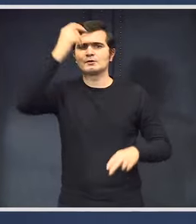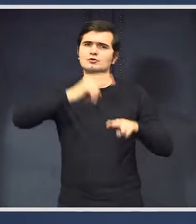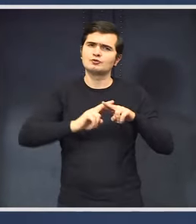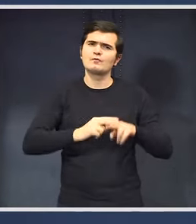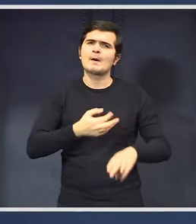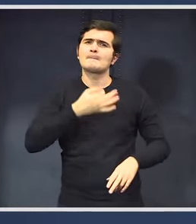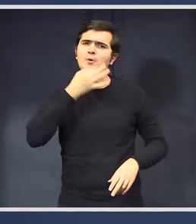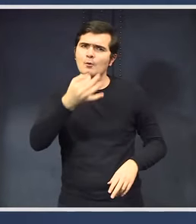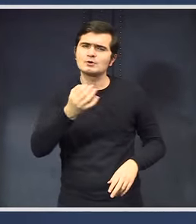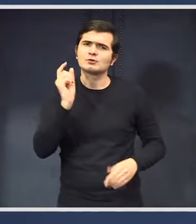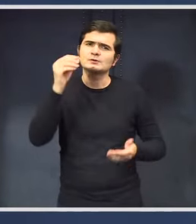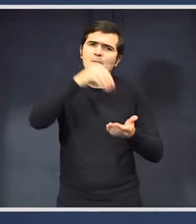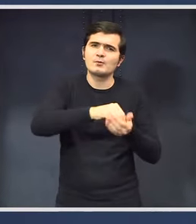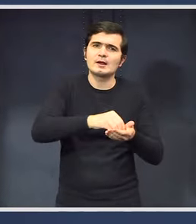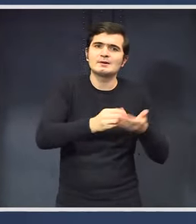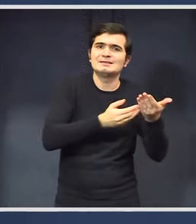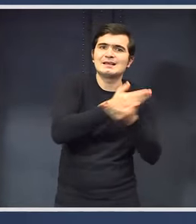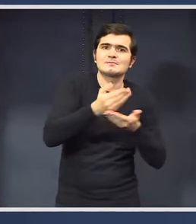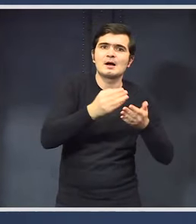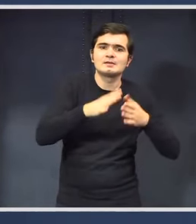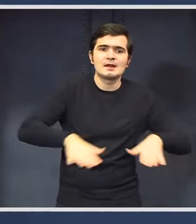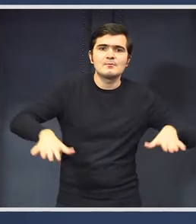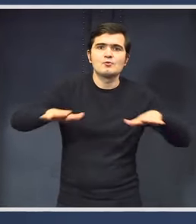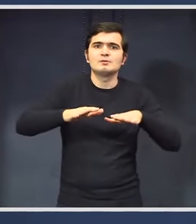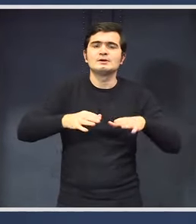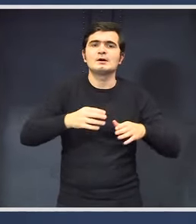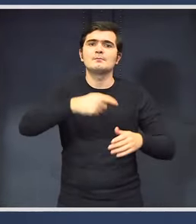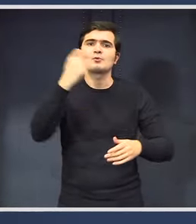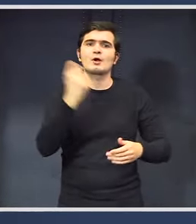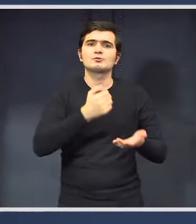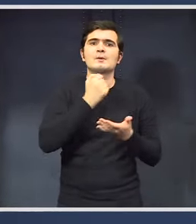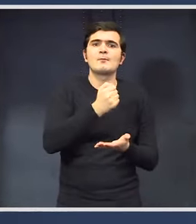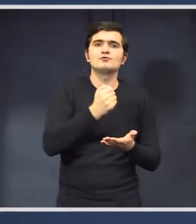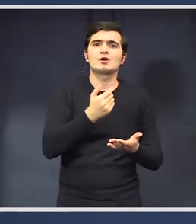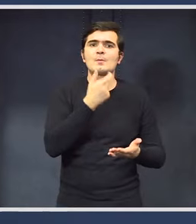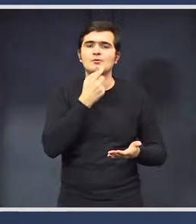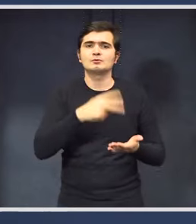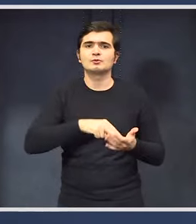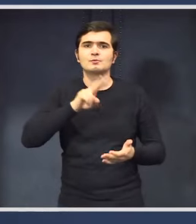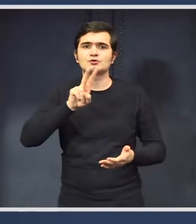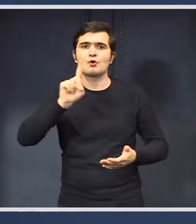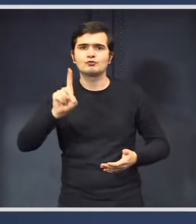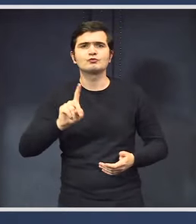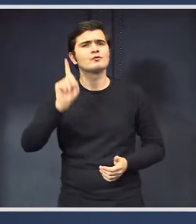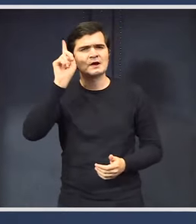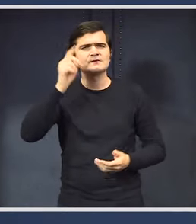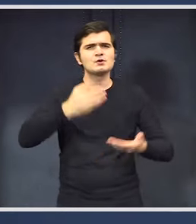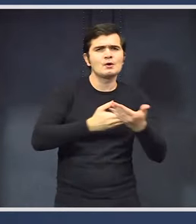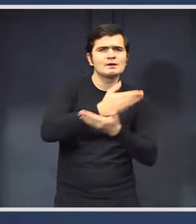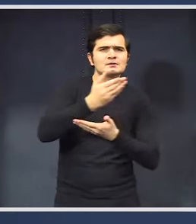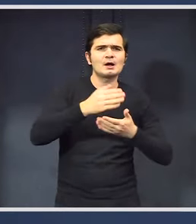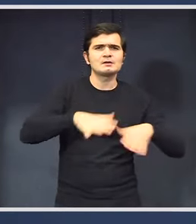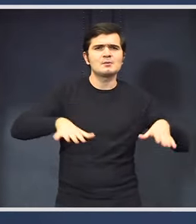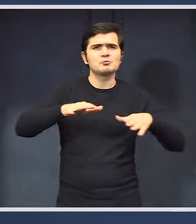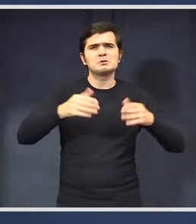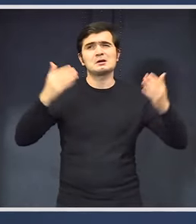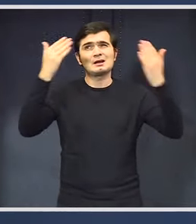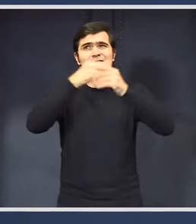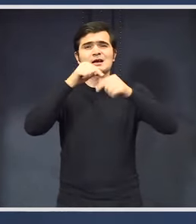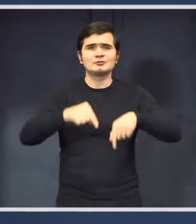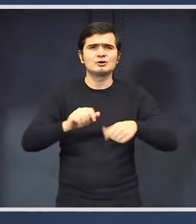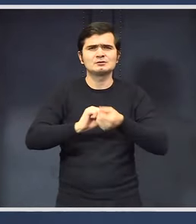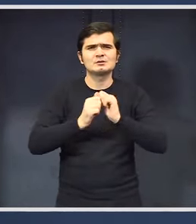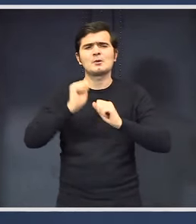promis, vom pune în dezbatere publică bugetul pentru 2021. O să fie în dezbatere publică, cred că în seara aceasta, ori